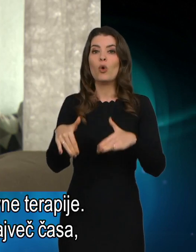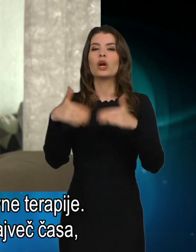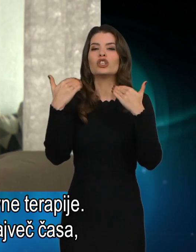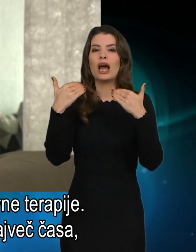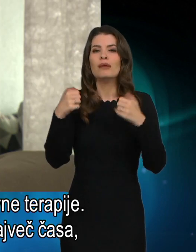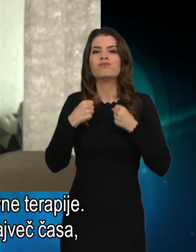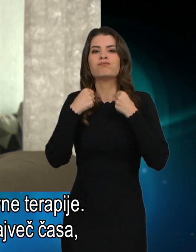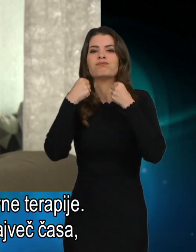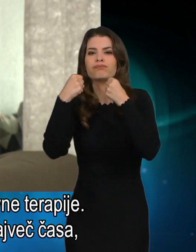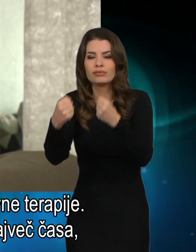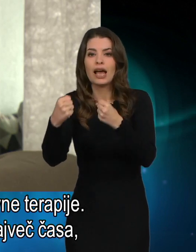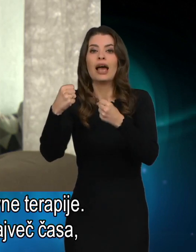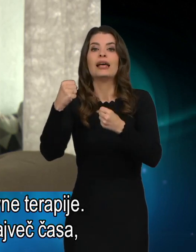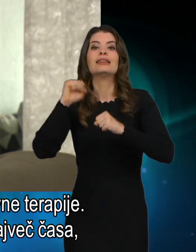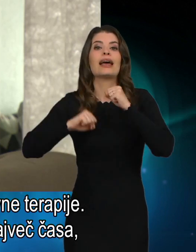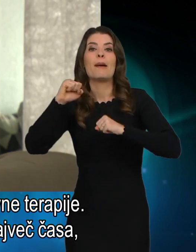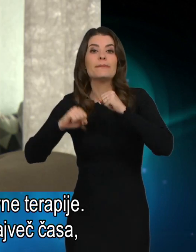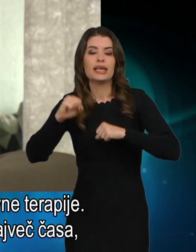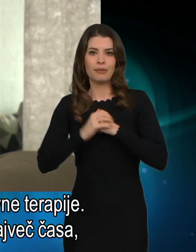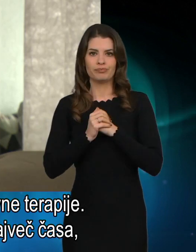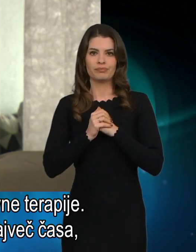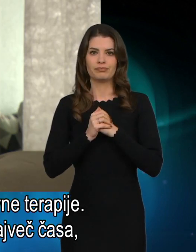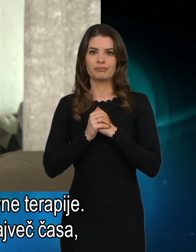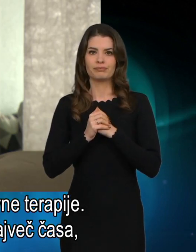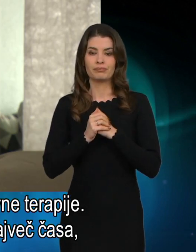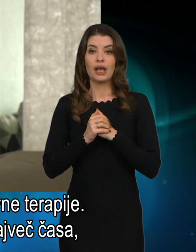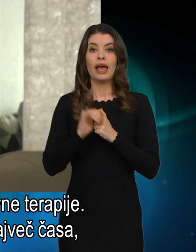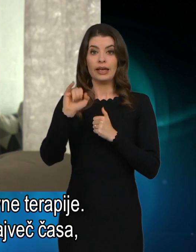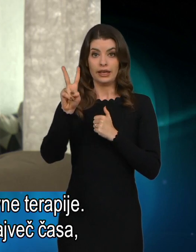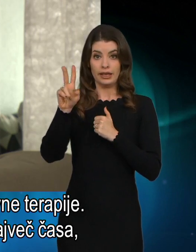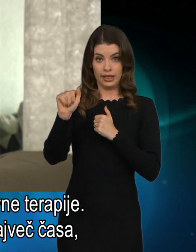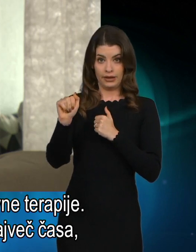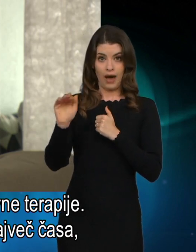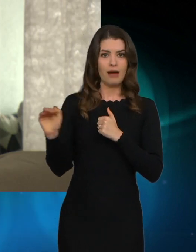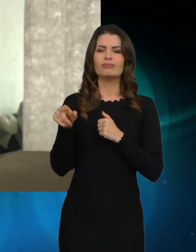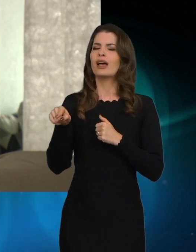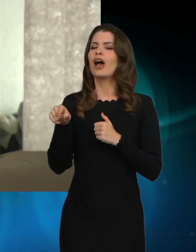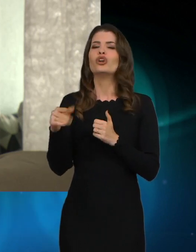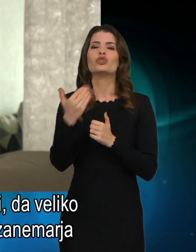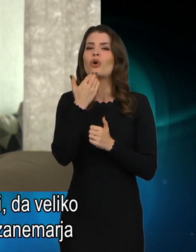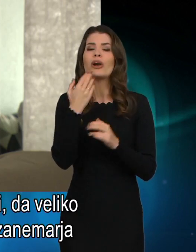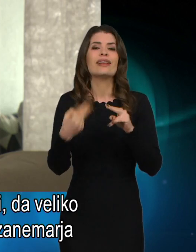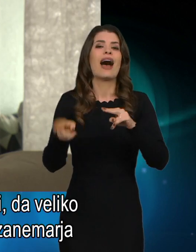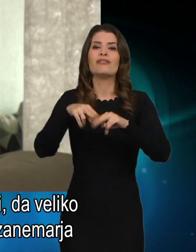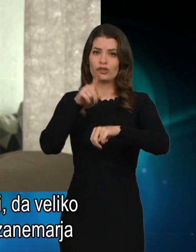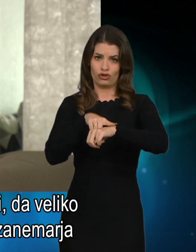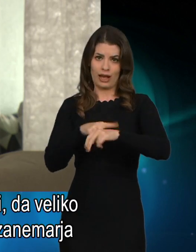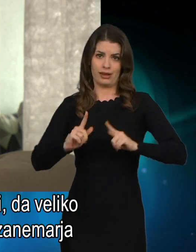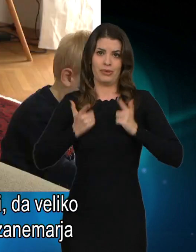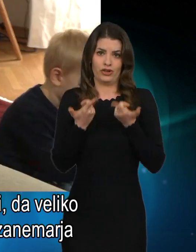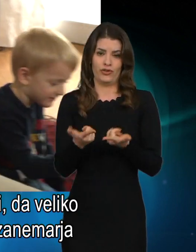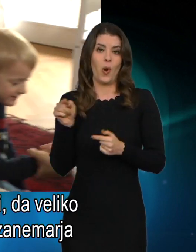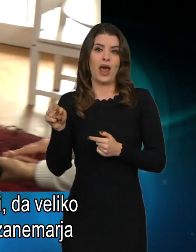terapije voziti. Zivo, z katero pa skoraj največ časa preživi, ker je v taki starosti, da